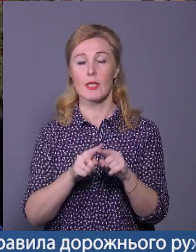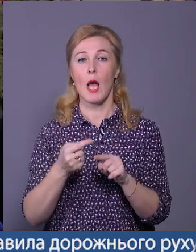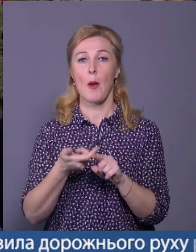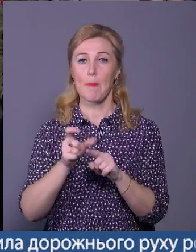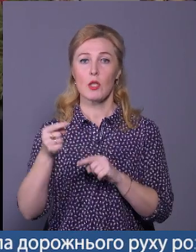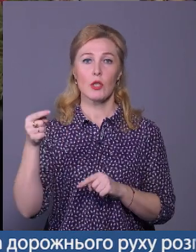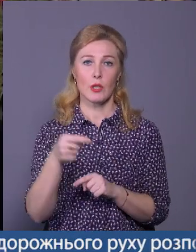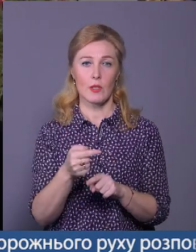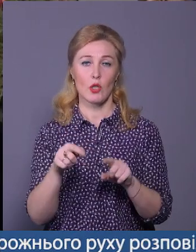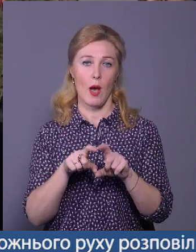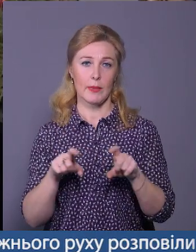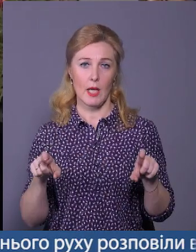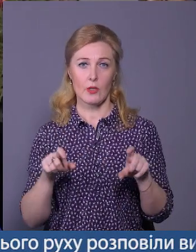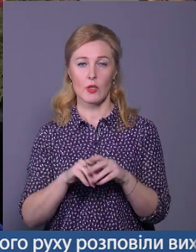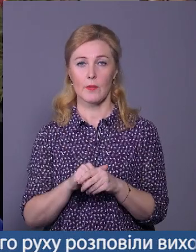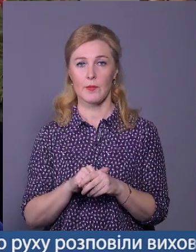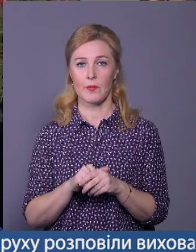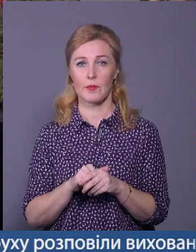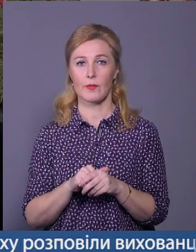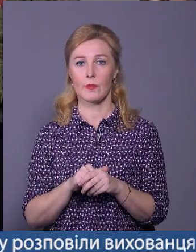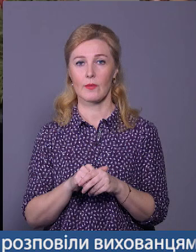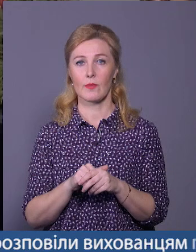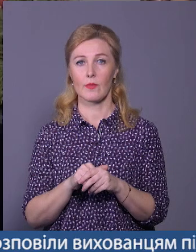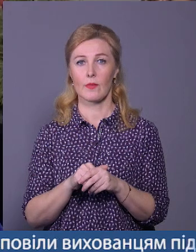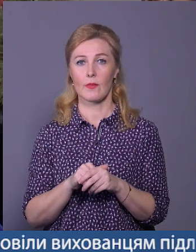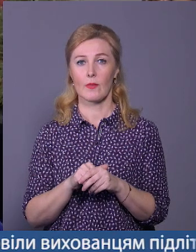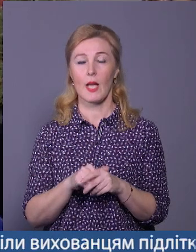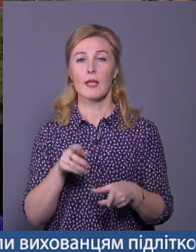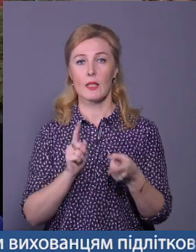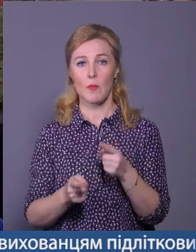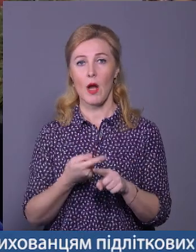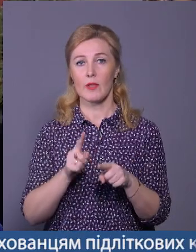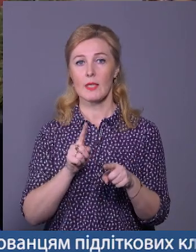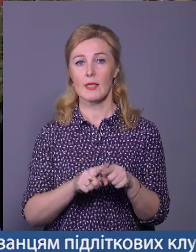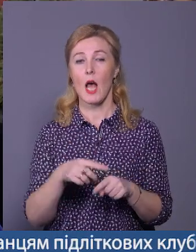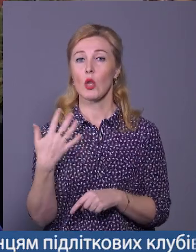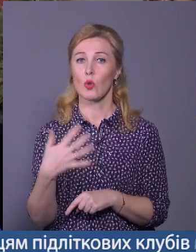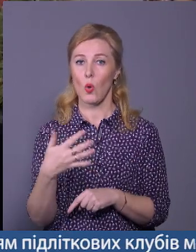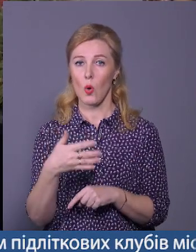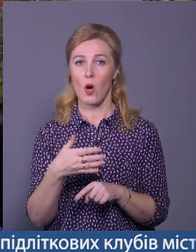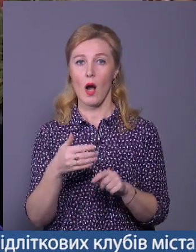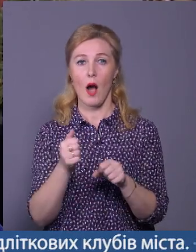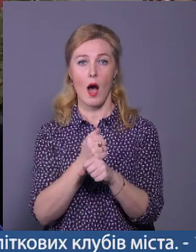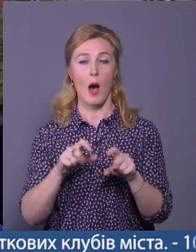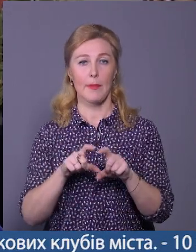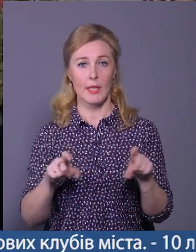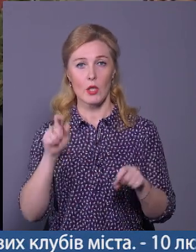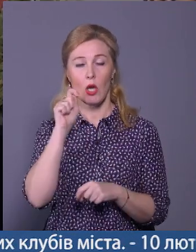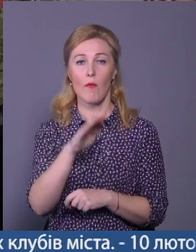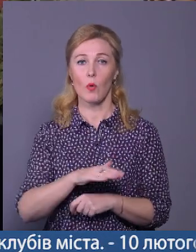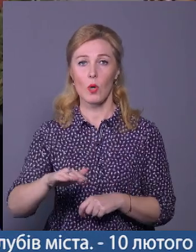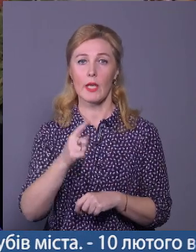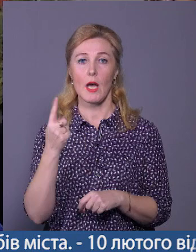аптечок і десятки комплектуючих для тактичних рюкзаків. Насправді це досить дорогі вартісні штуки, адже в Україні одна